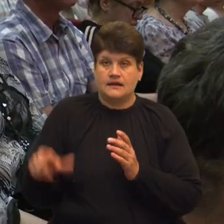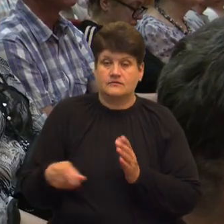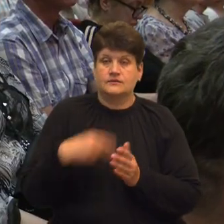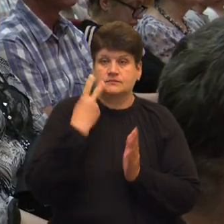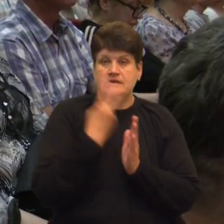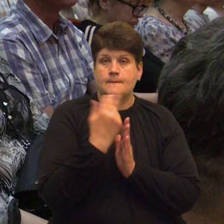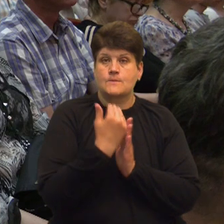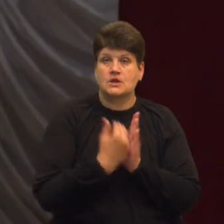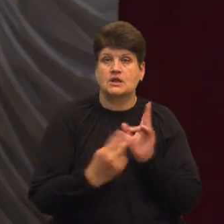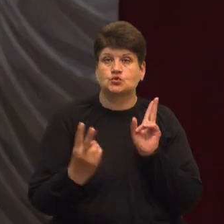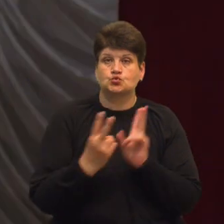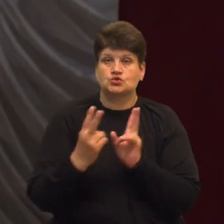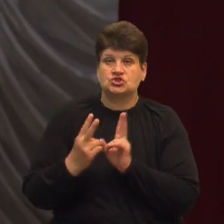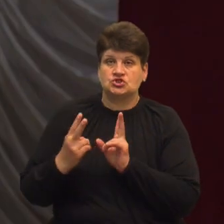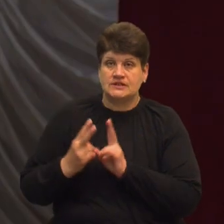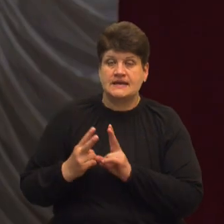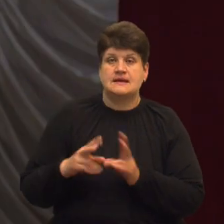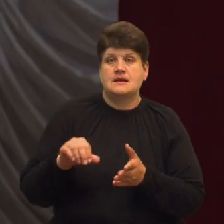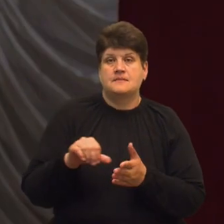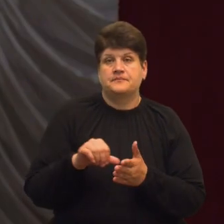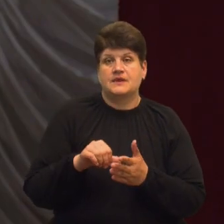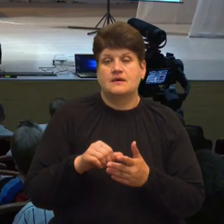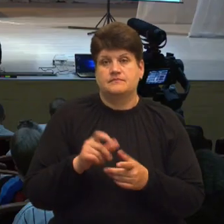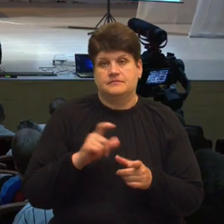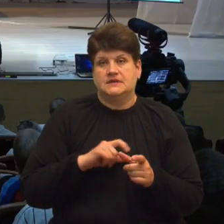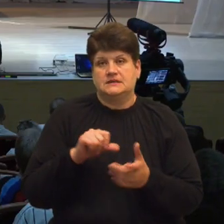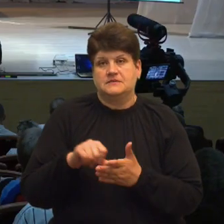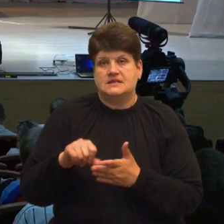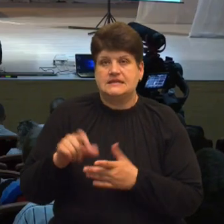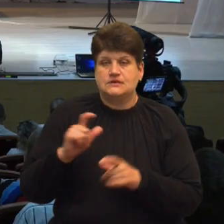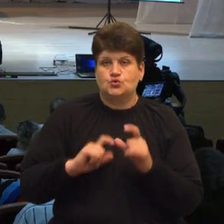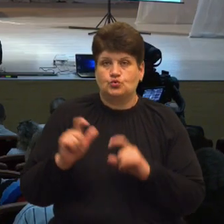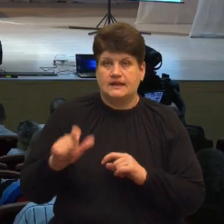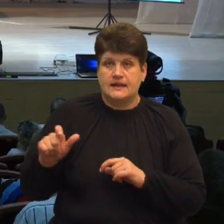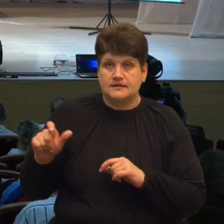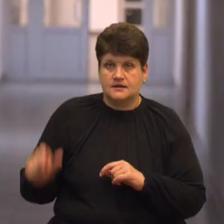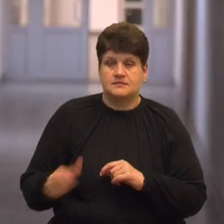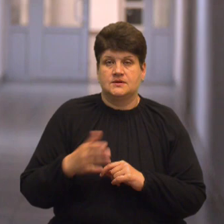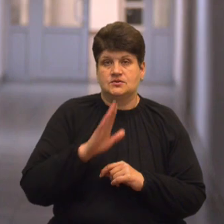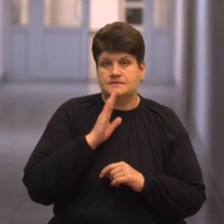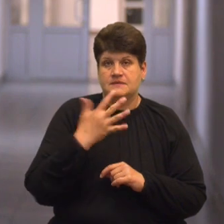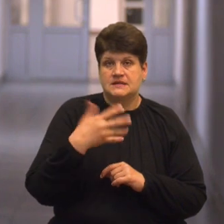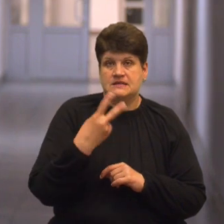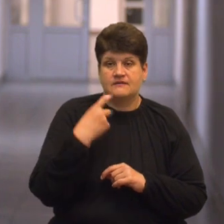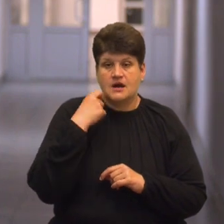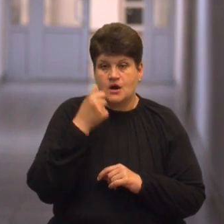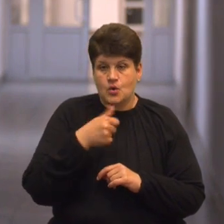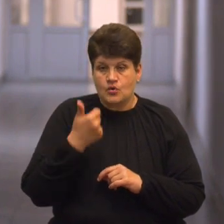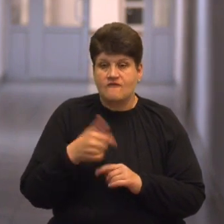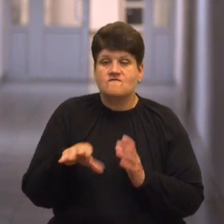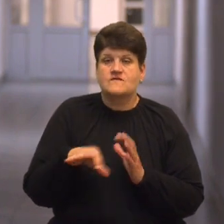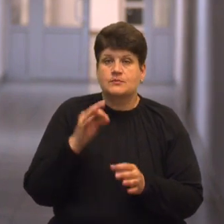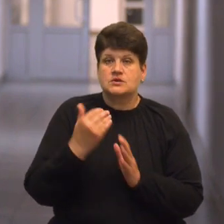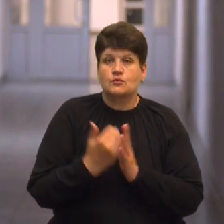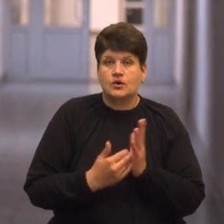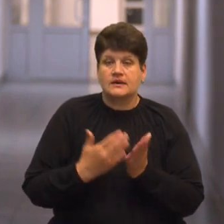із працівниками та студентами. Оксана Десятнюк – проректорка з науково-педагогічної роботи. Їй 52 роки. Виборча програма базується на